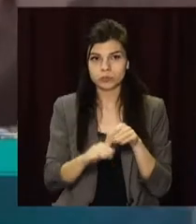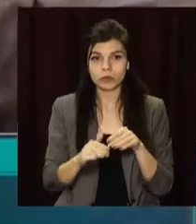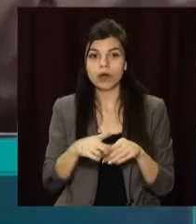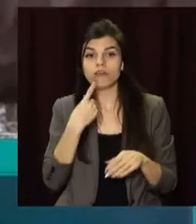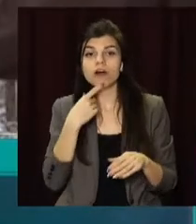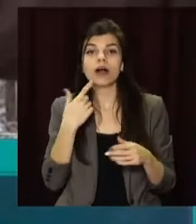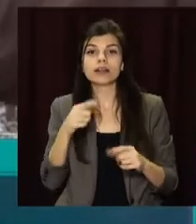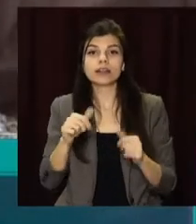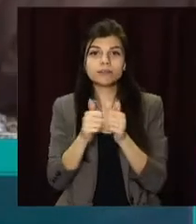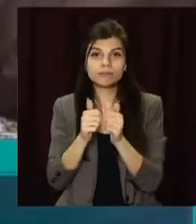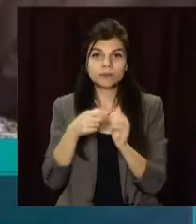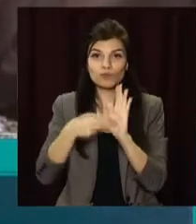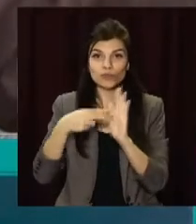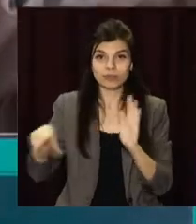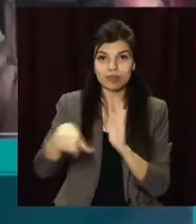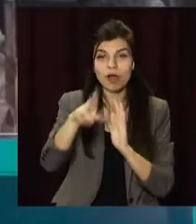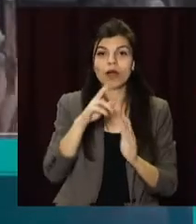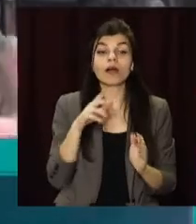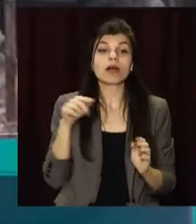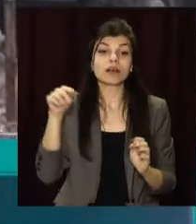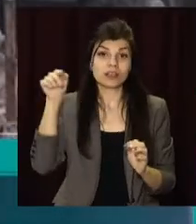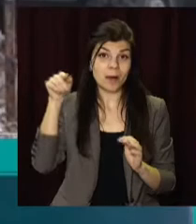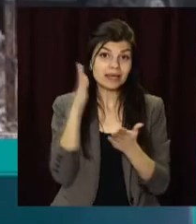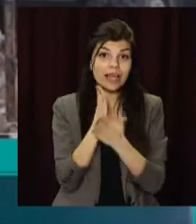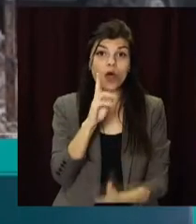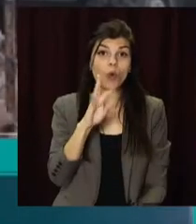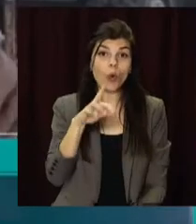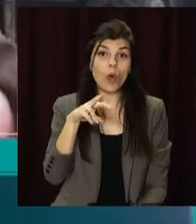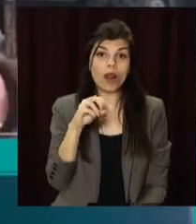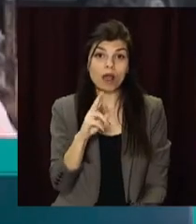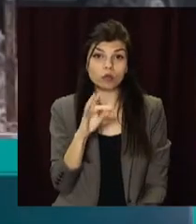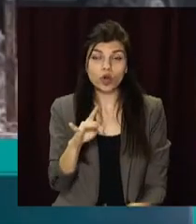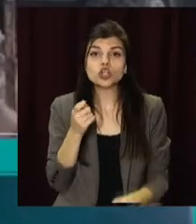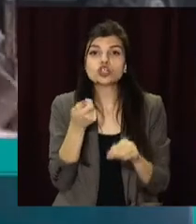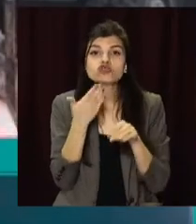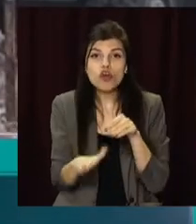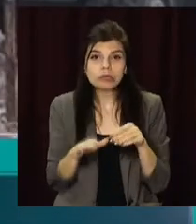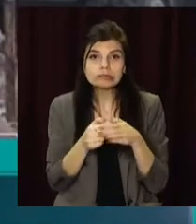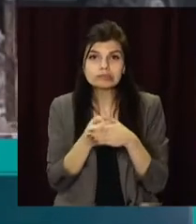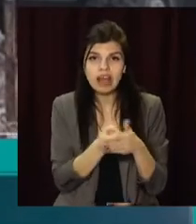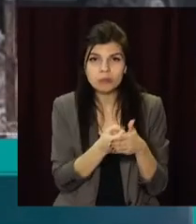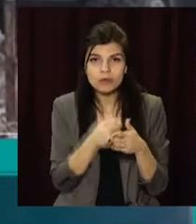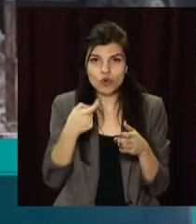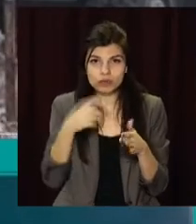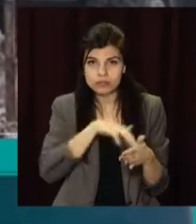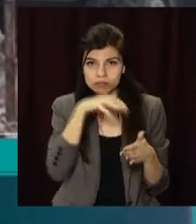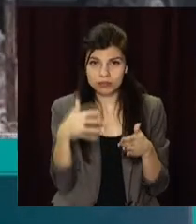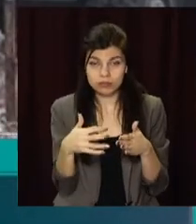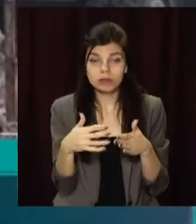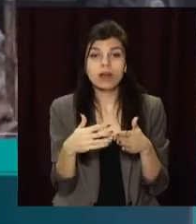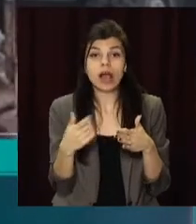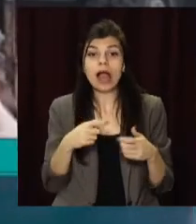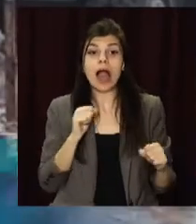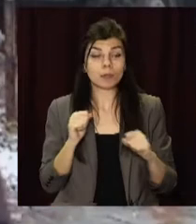дорогою, под железной дорогою, є колектор, який на сьогодні частично забит. Ми,